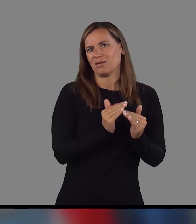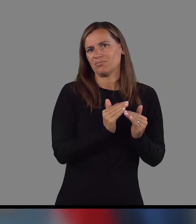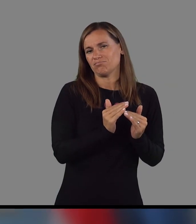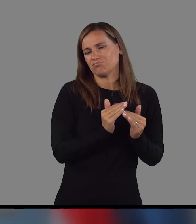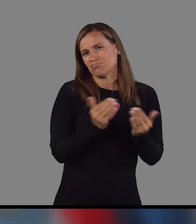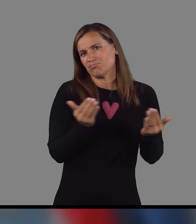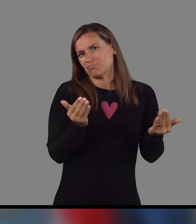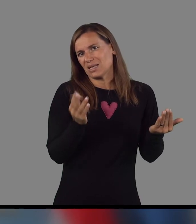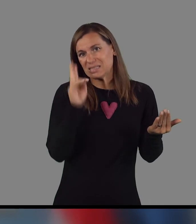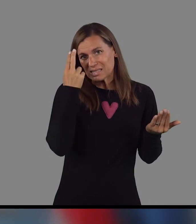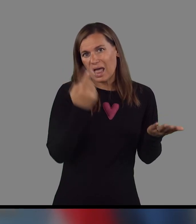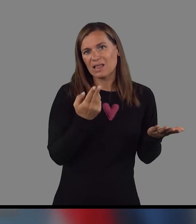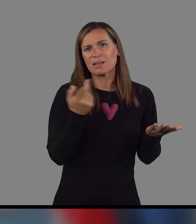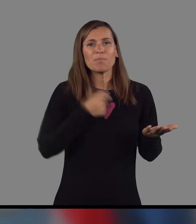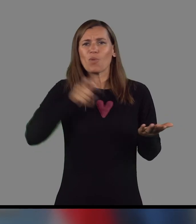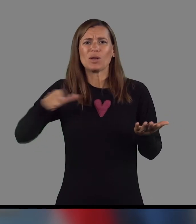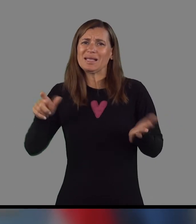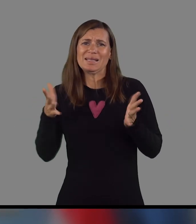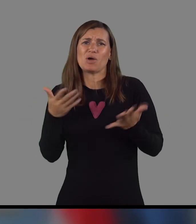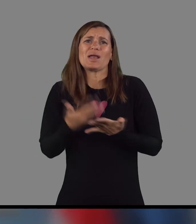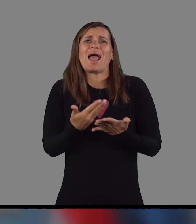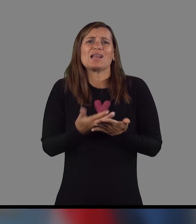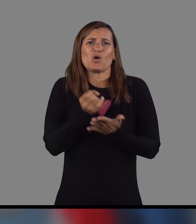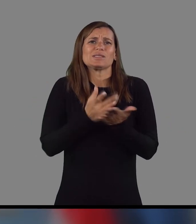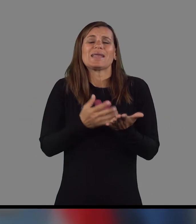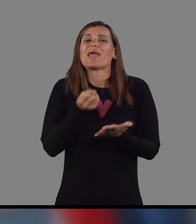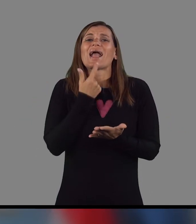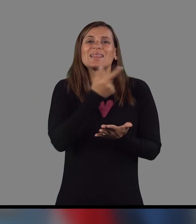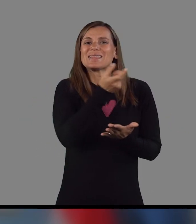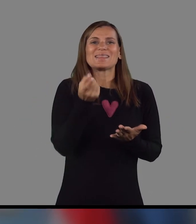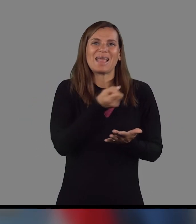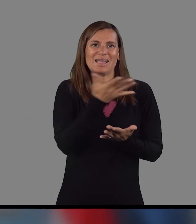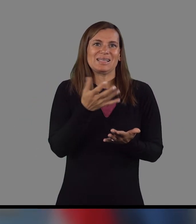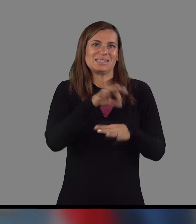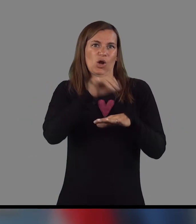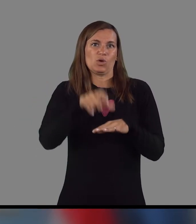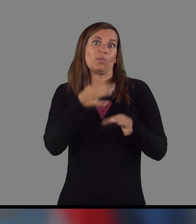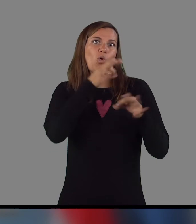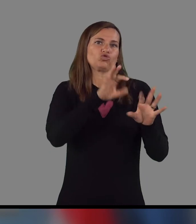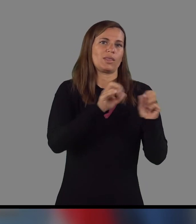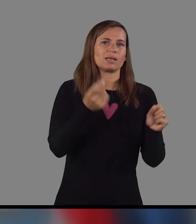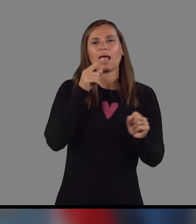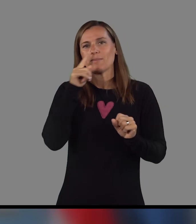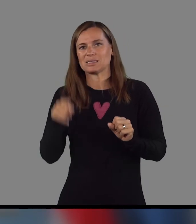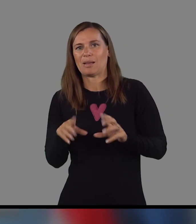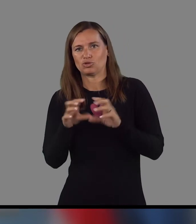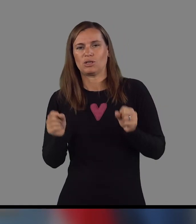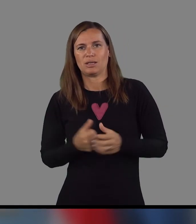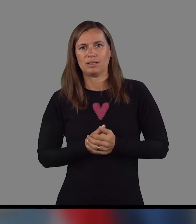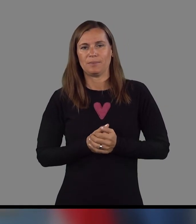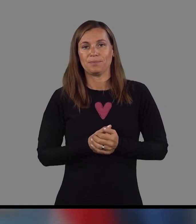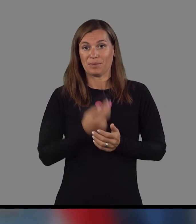za to v tem delu. Tukaj pač bovniki nima nekaj realne ocene, kateri zdravnik bolje naredil, pa kateri slabše.